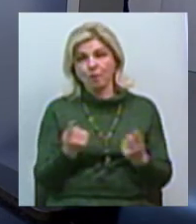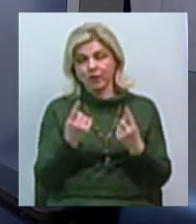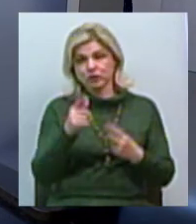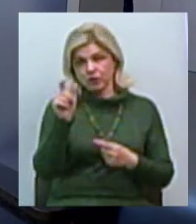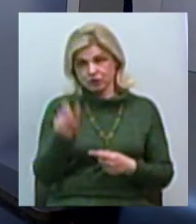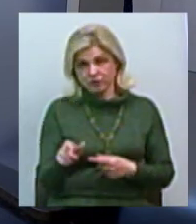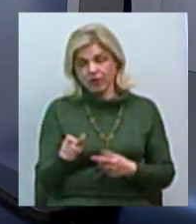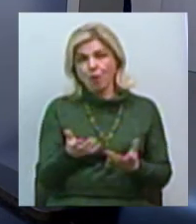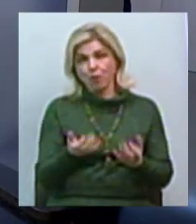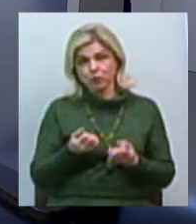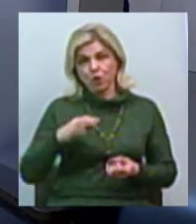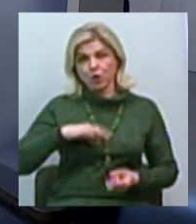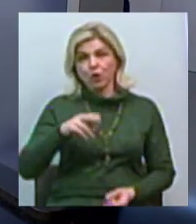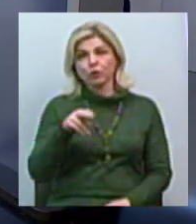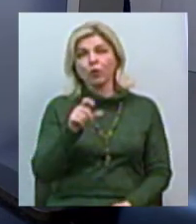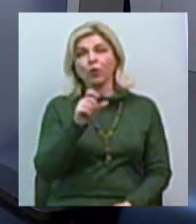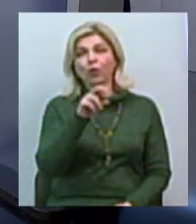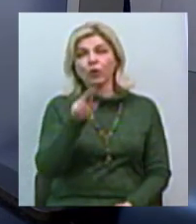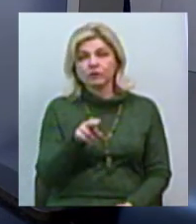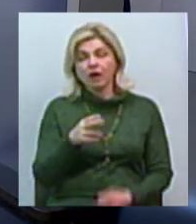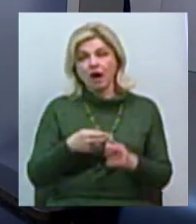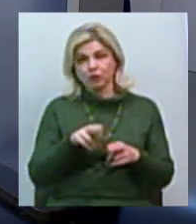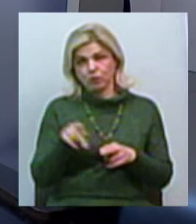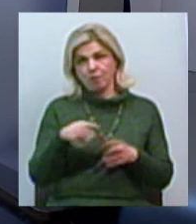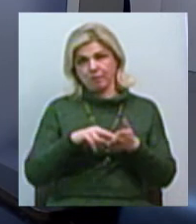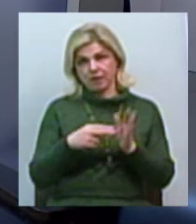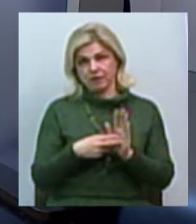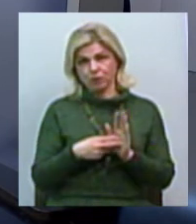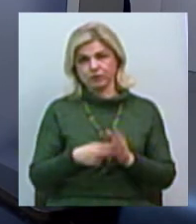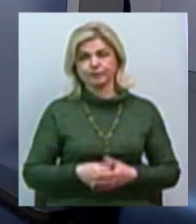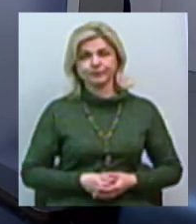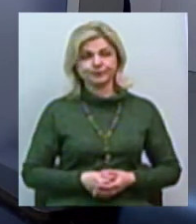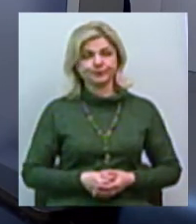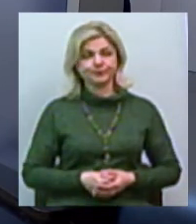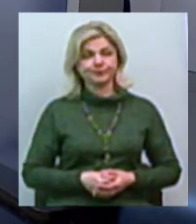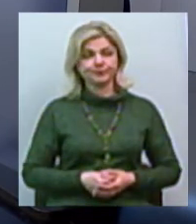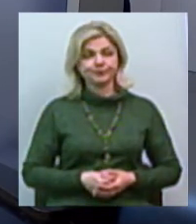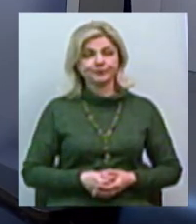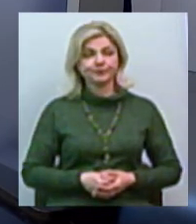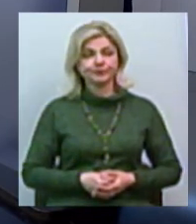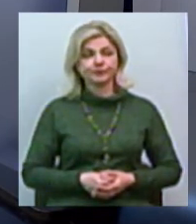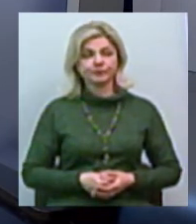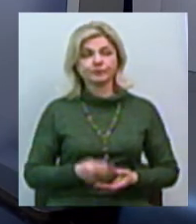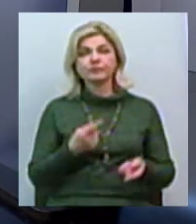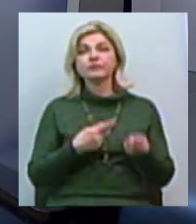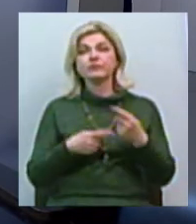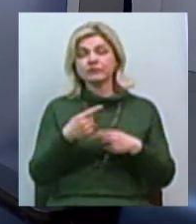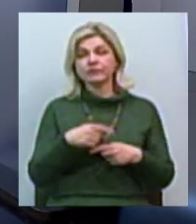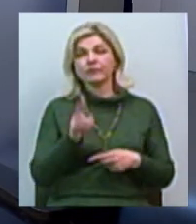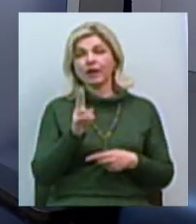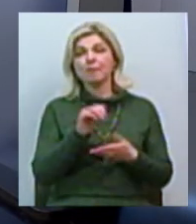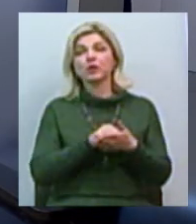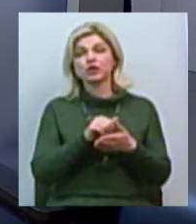отримати доход, ну, той, на який він розвиткує. Повертаючись до приводу для сьогоднішньої